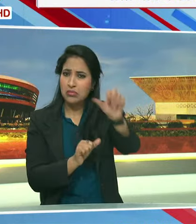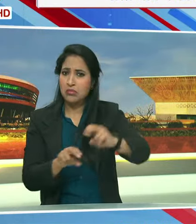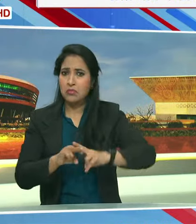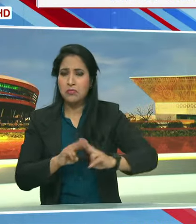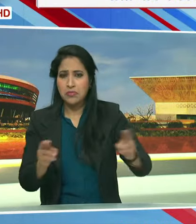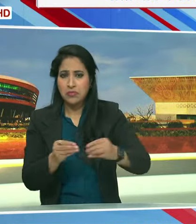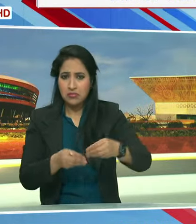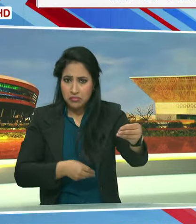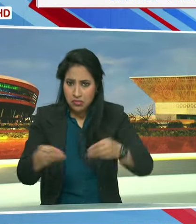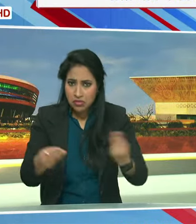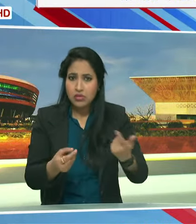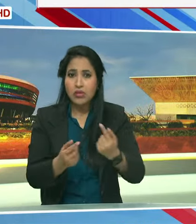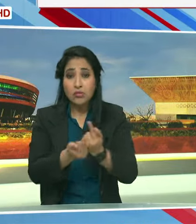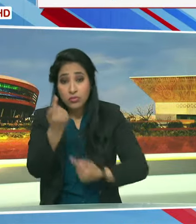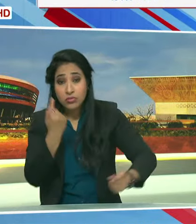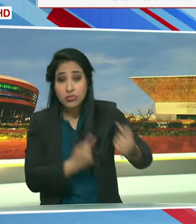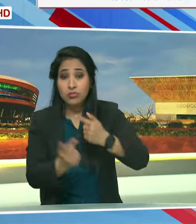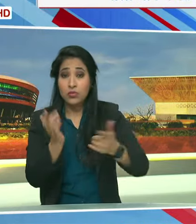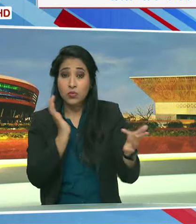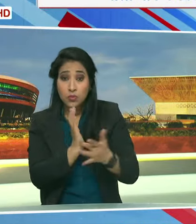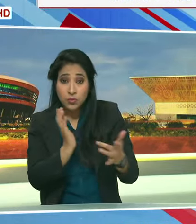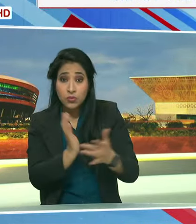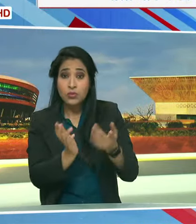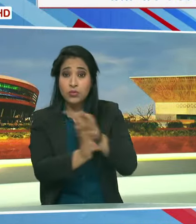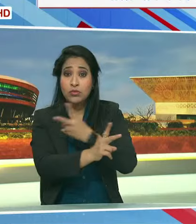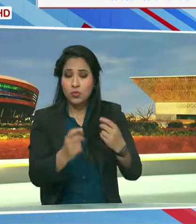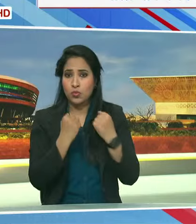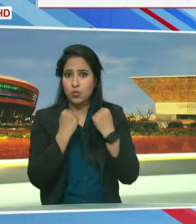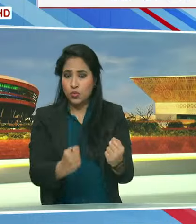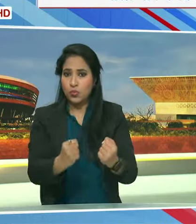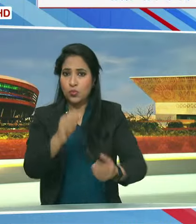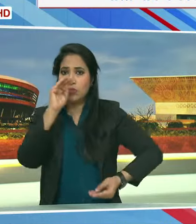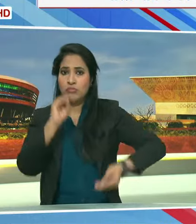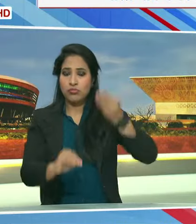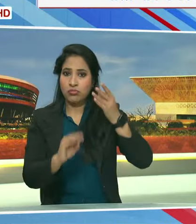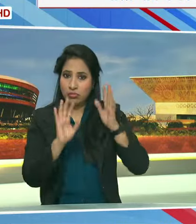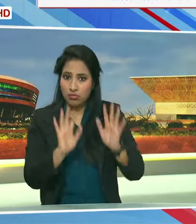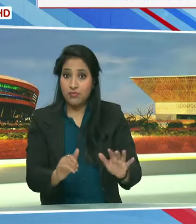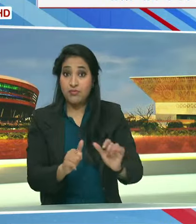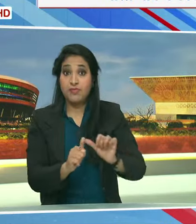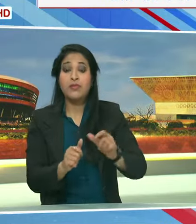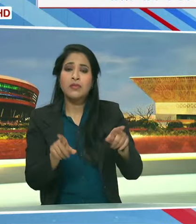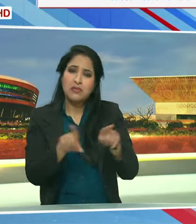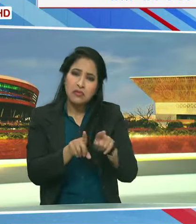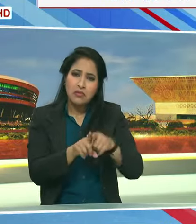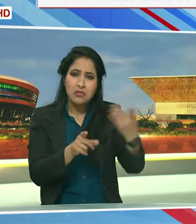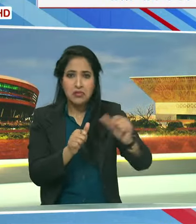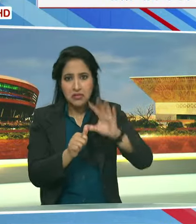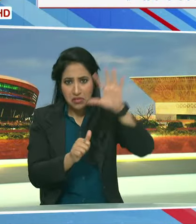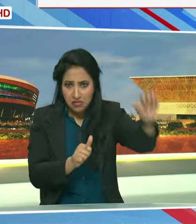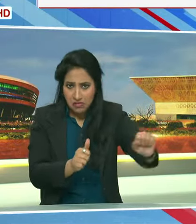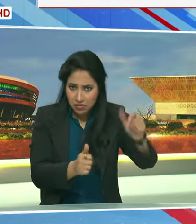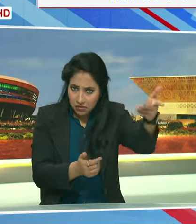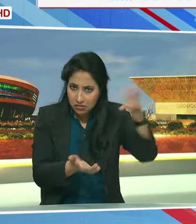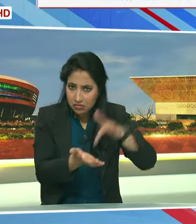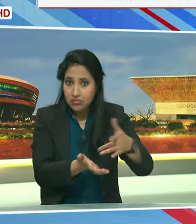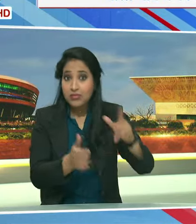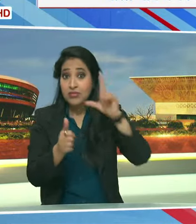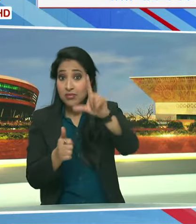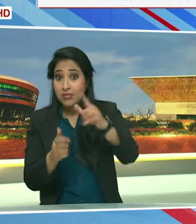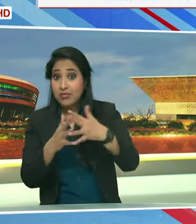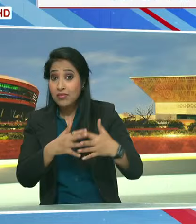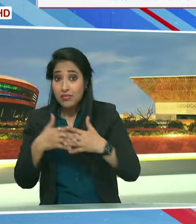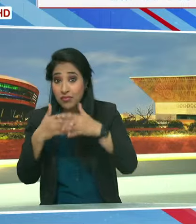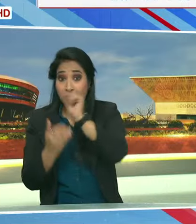व्यापार, राजनिती और प्रद्योगी की में मजबूत नहीं है चाहे वो अफरीका, लाटिन